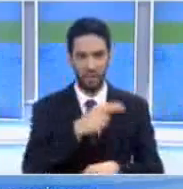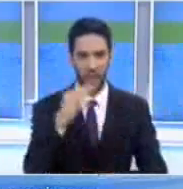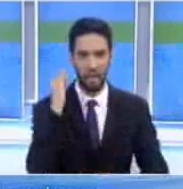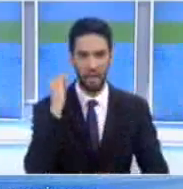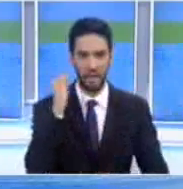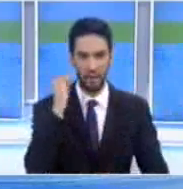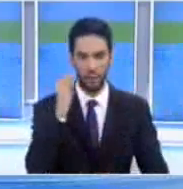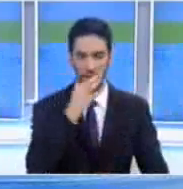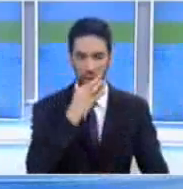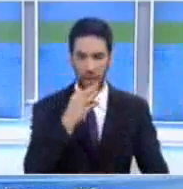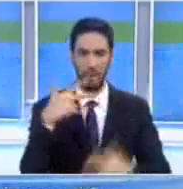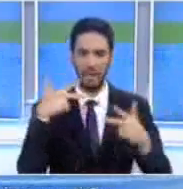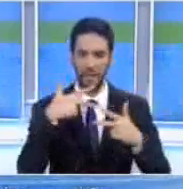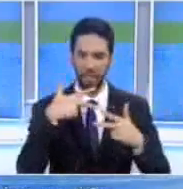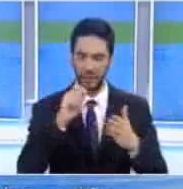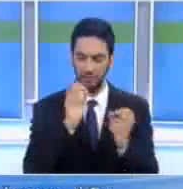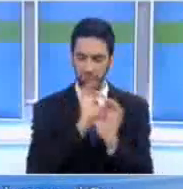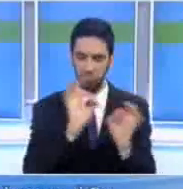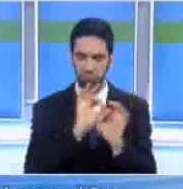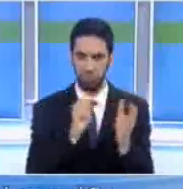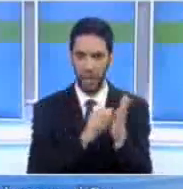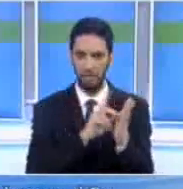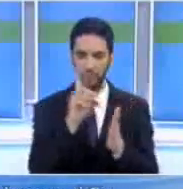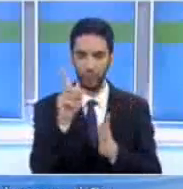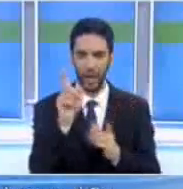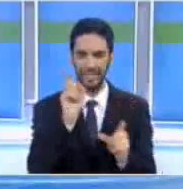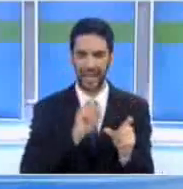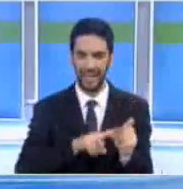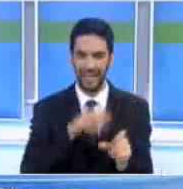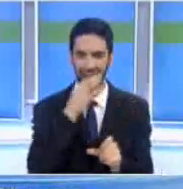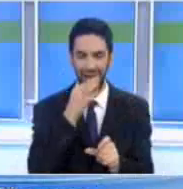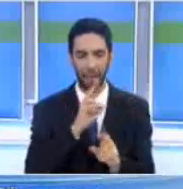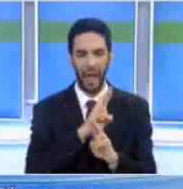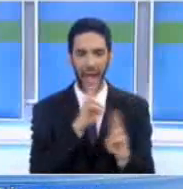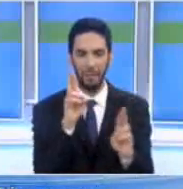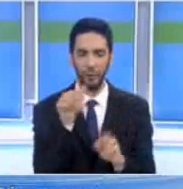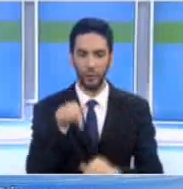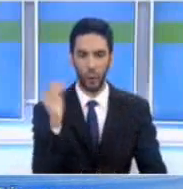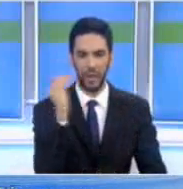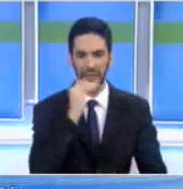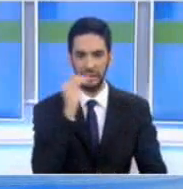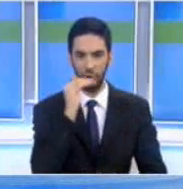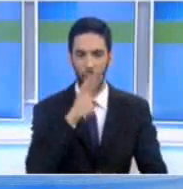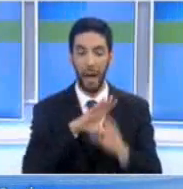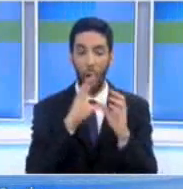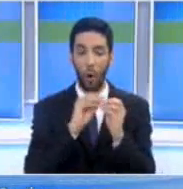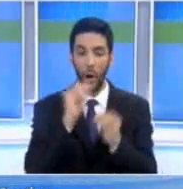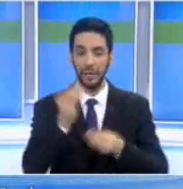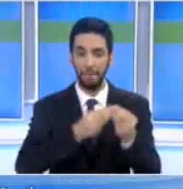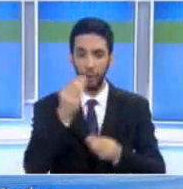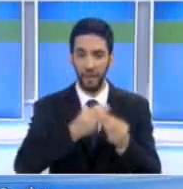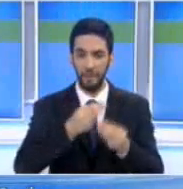καθυστερήσεις παρατηρούνται Σημείωσε επίσης ότι έχουν ήδη σταλεί σχετικές επιστολές στην εταιρεία και εξέφρασε την πεποίθηση ότι θα